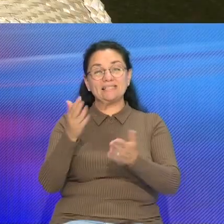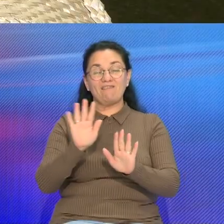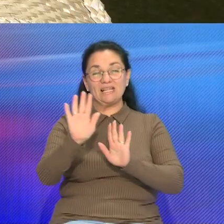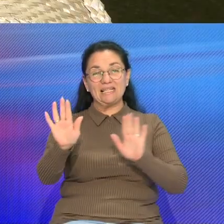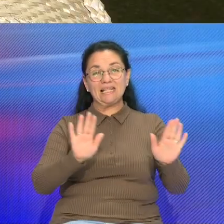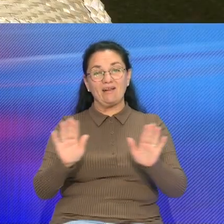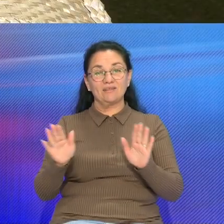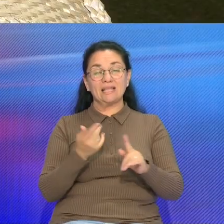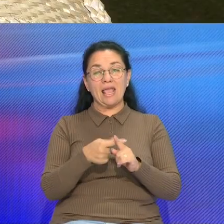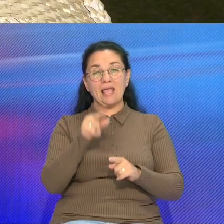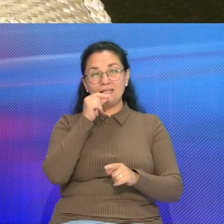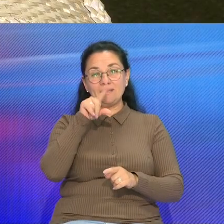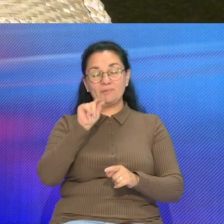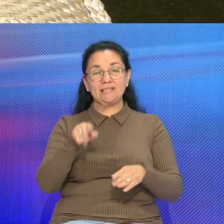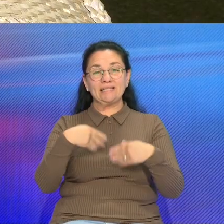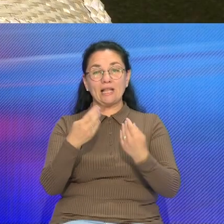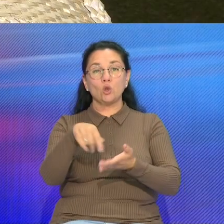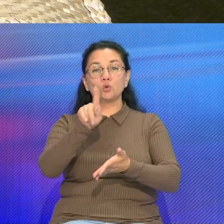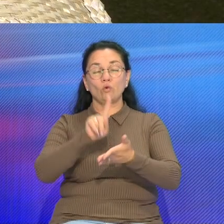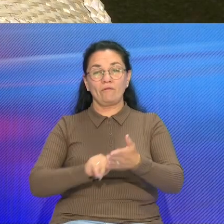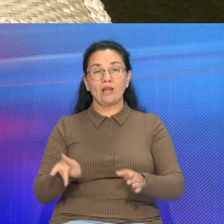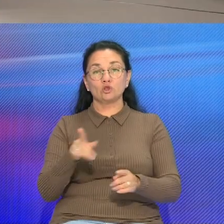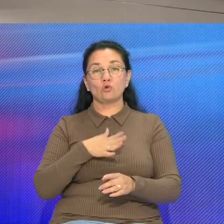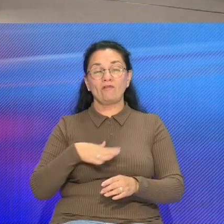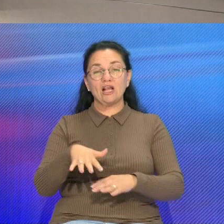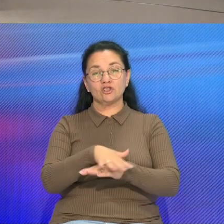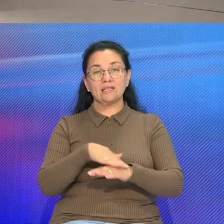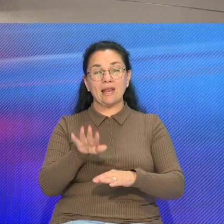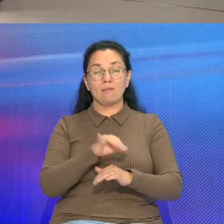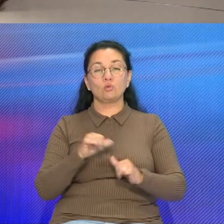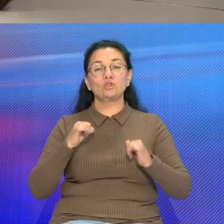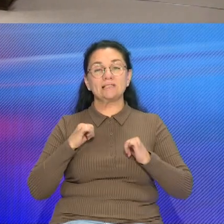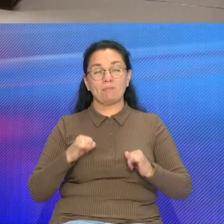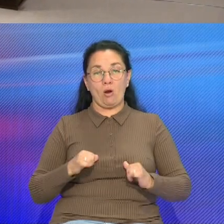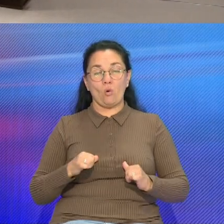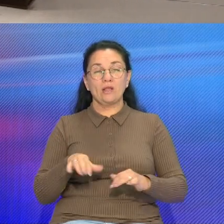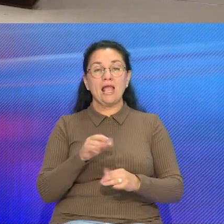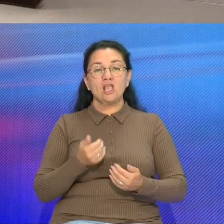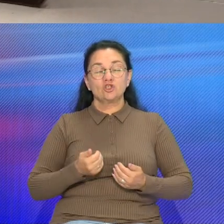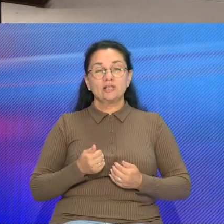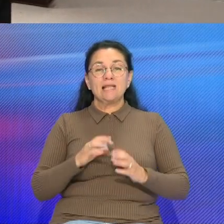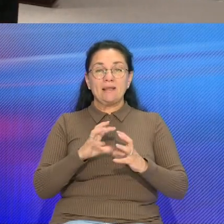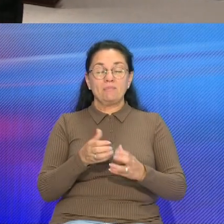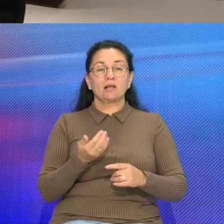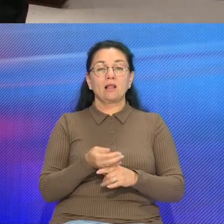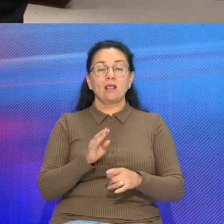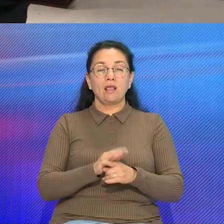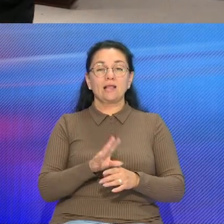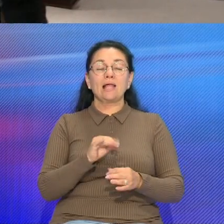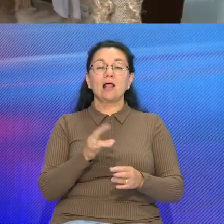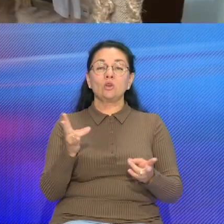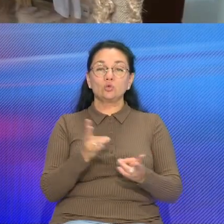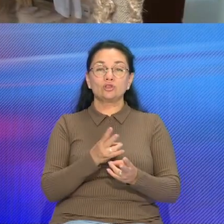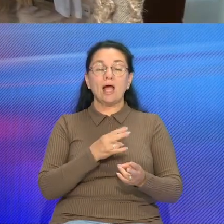гэты аптушки дають упевненность, что у нашей країні будзе спокойна и далей Нельга не звернуть увагу и на работы с философским зместом Треба